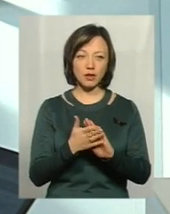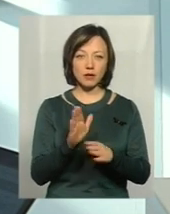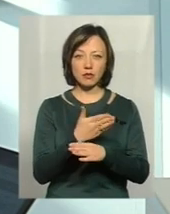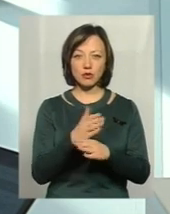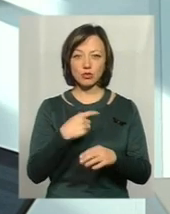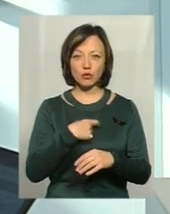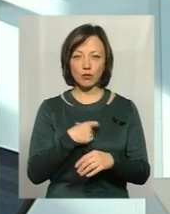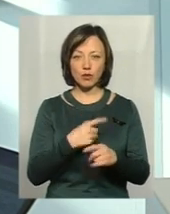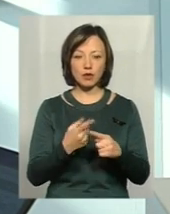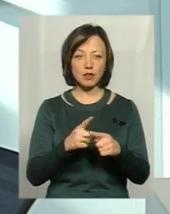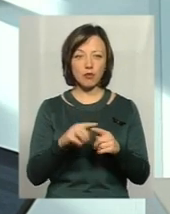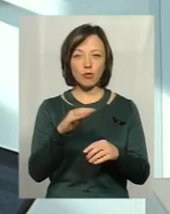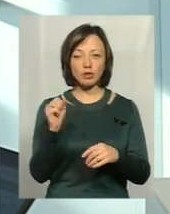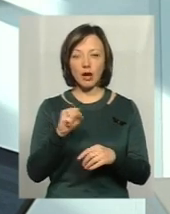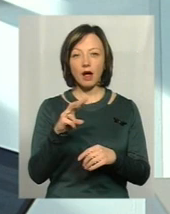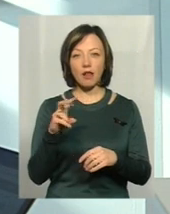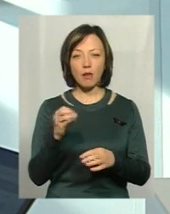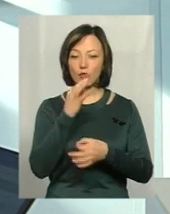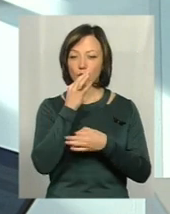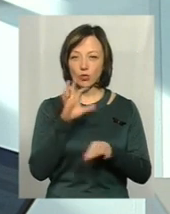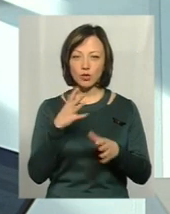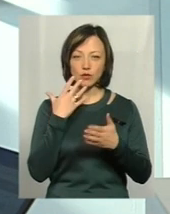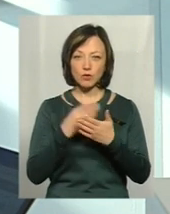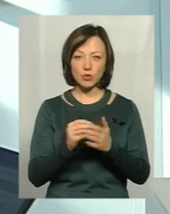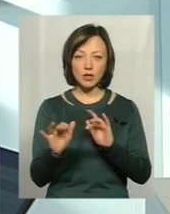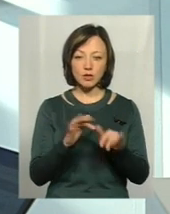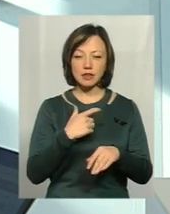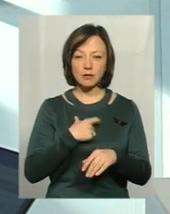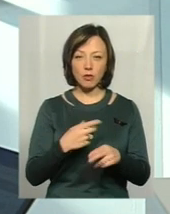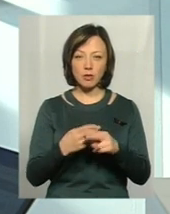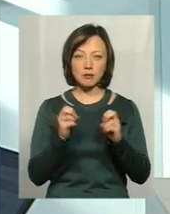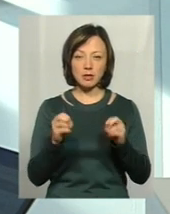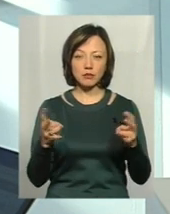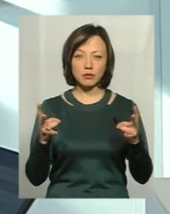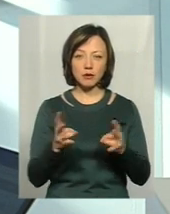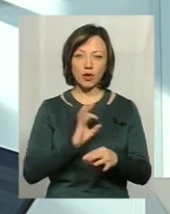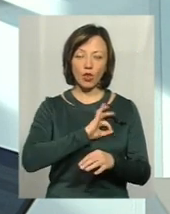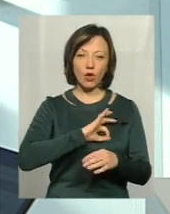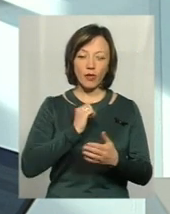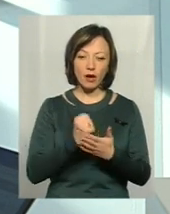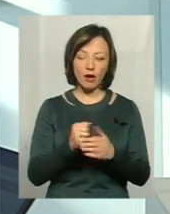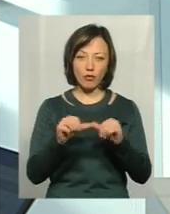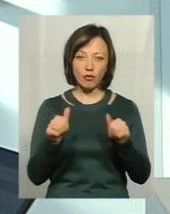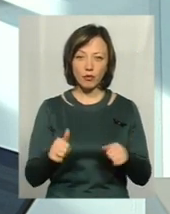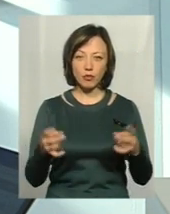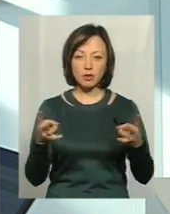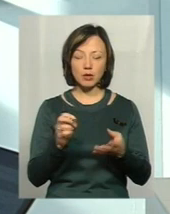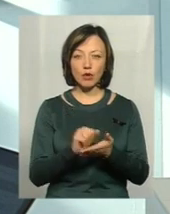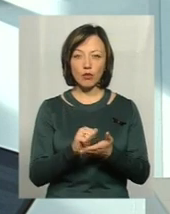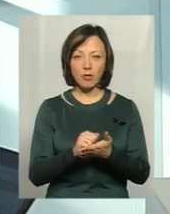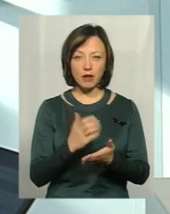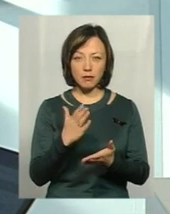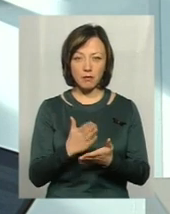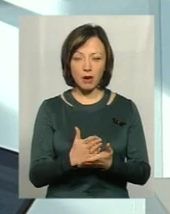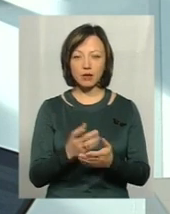цієї позички, але будь-яку свою дію, щоб себе обезпечити, потрібно нотаріально оформляти, потрібно якісь документи